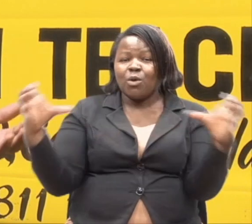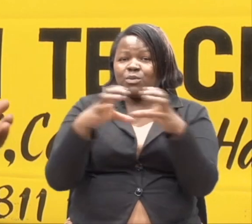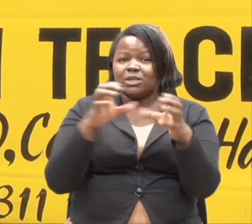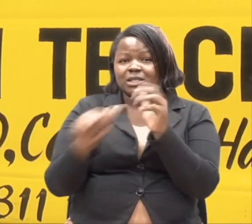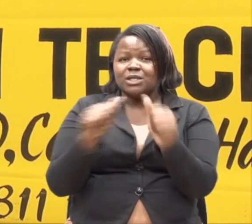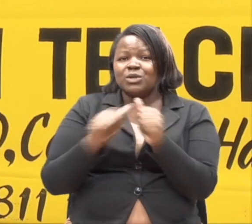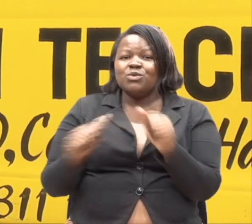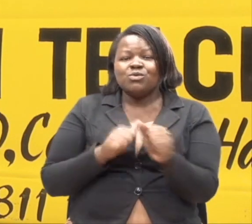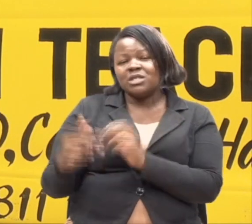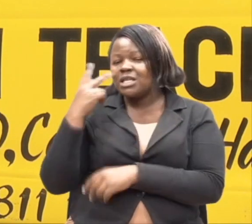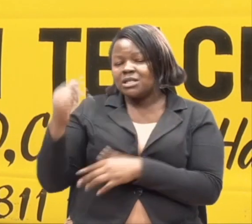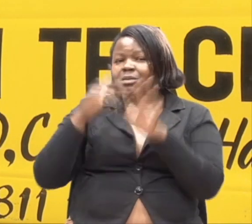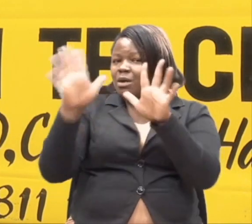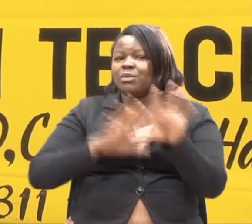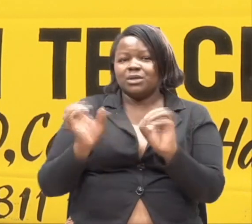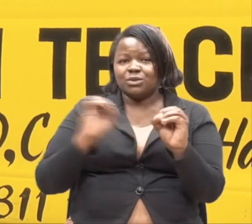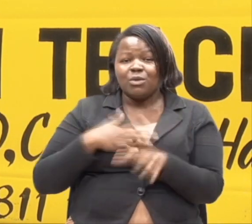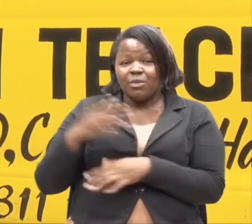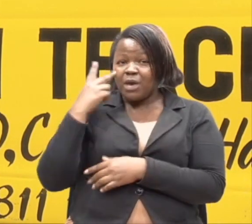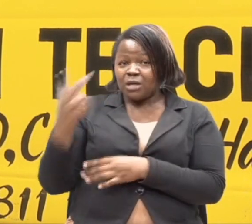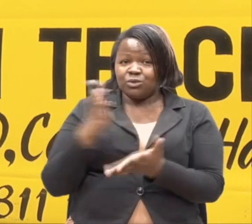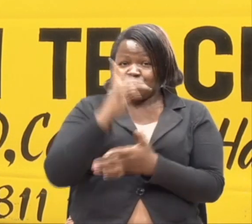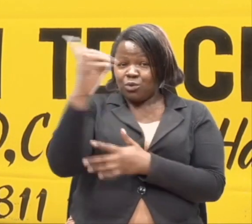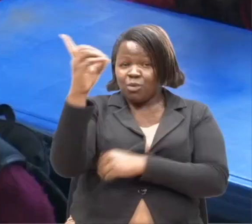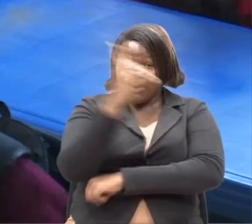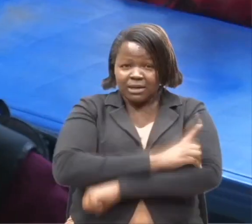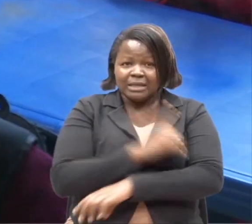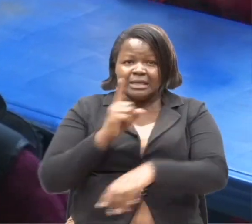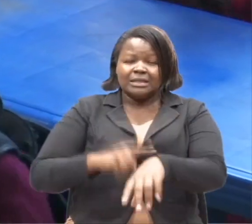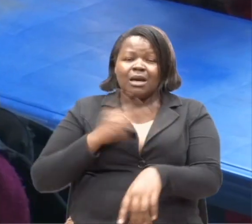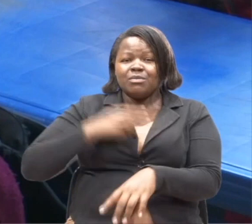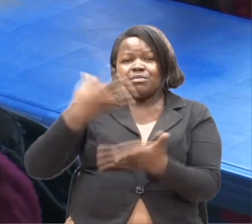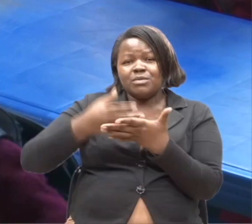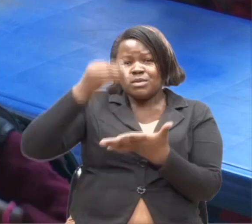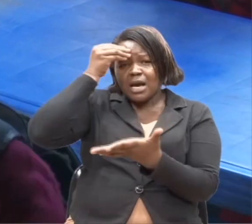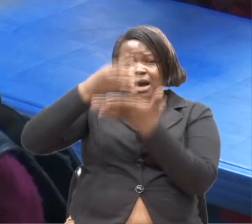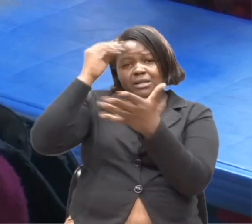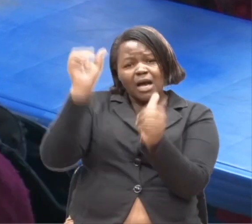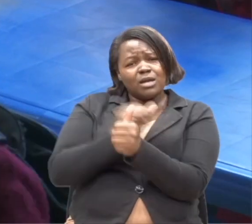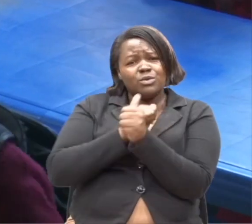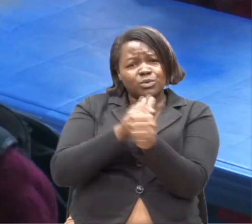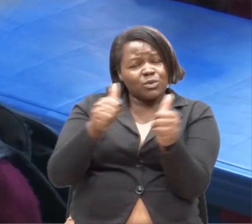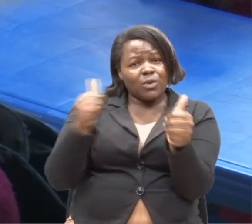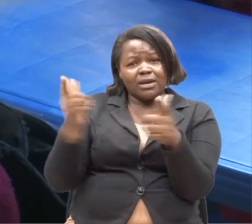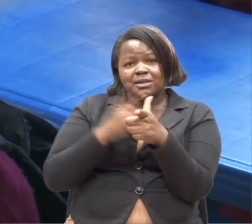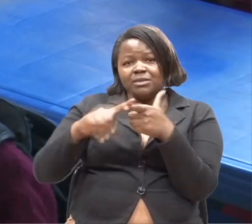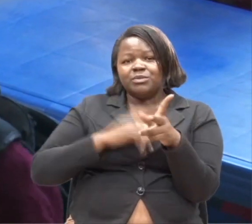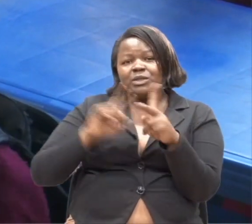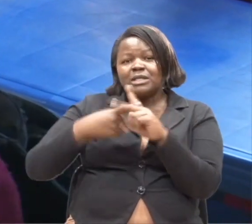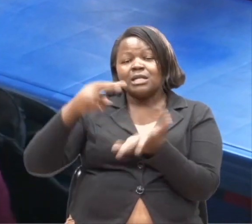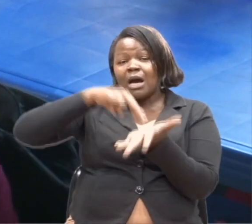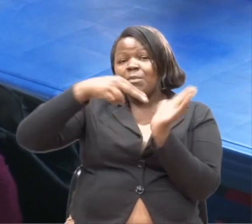kwetu ambao hwani. The mini mimi. Nidiyone ya kwamba. Siku mmoje nitakapo soma. Nitaanza